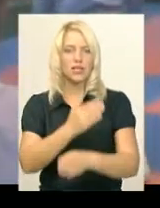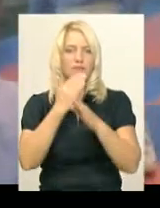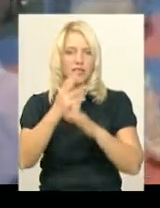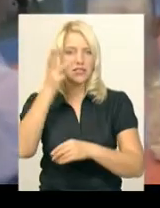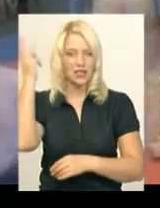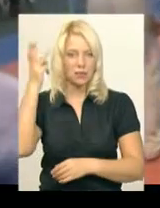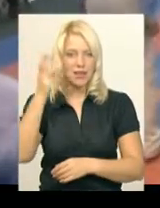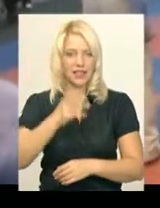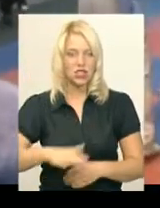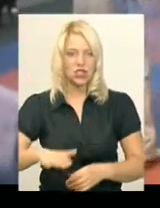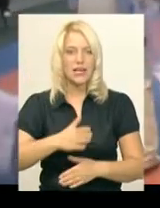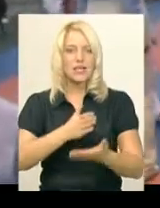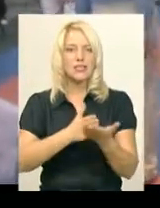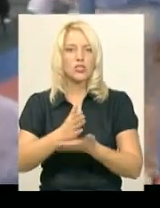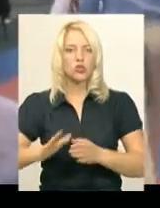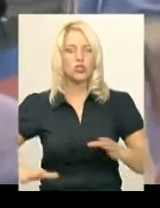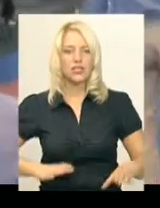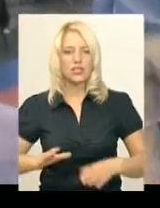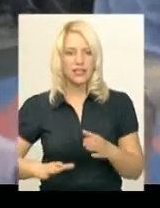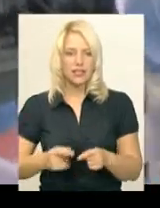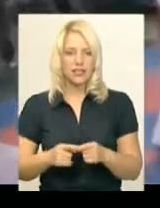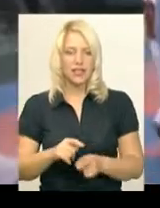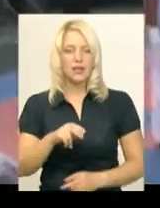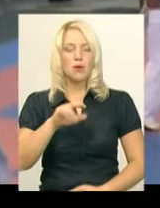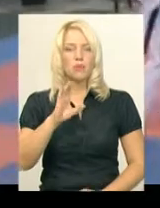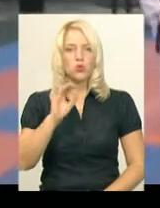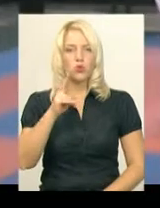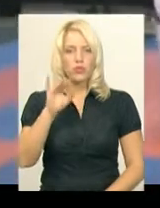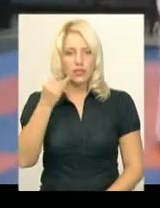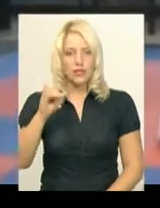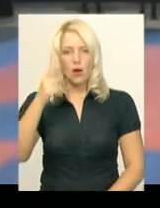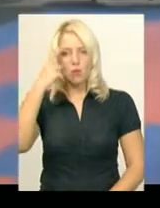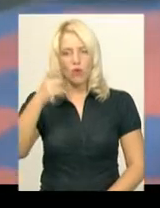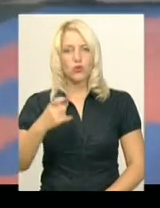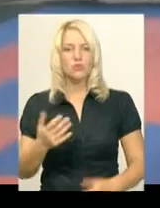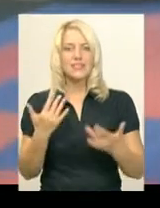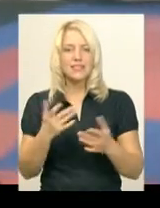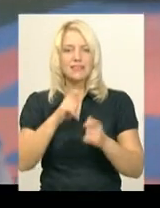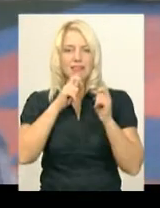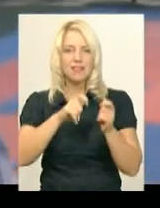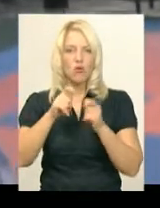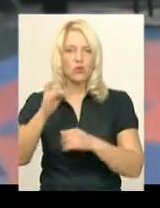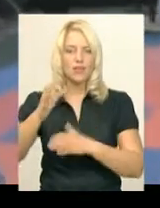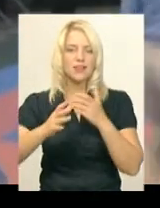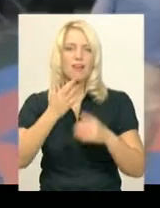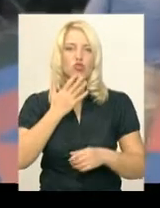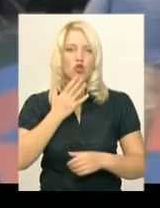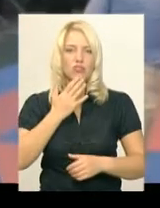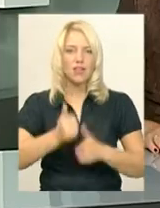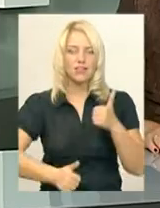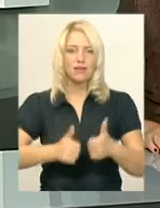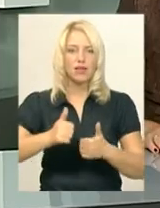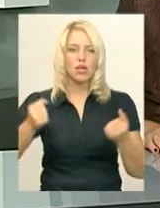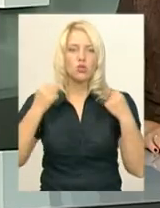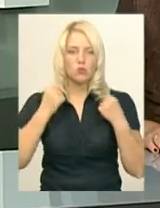Хмельниччини. Заслужений тренер з хекондо ВТ Сергій Пісоцький повідомив, стільки нагород на національних змаганнях спортсмени в нашій